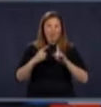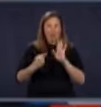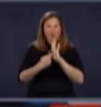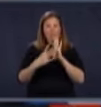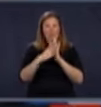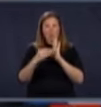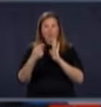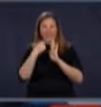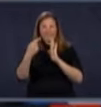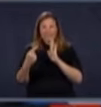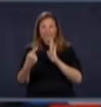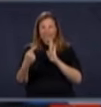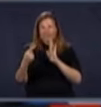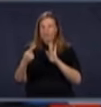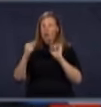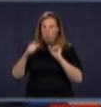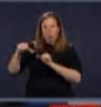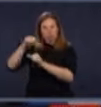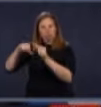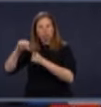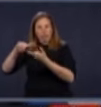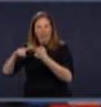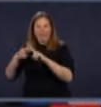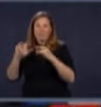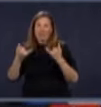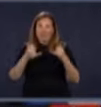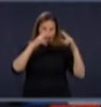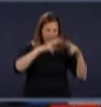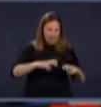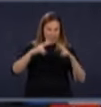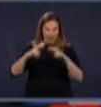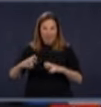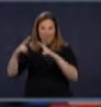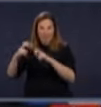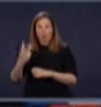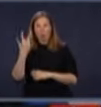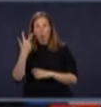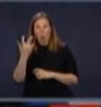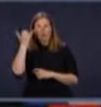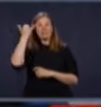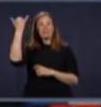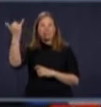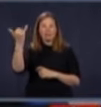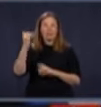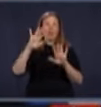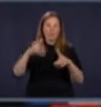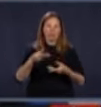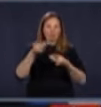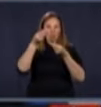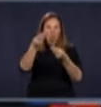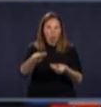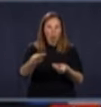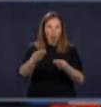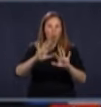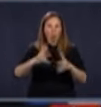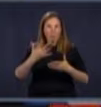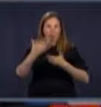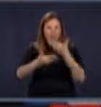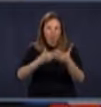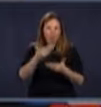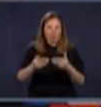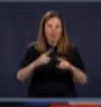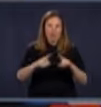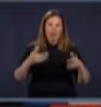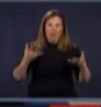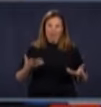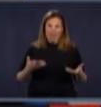ne seulement avoir les seuls amis. On est en train de faire cette analyse-là, puis on va essayer de trouver une façon de faire. Mais ce que je veux vous dire, c'est qu'on